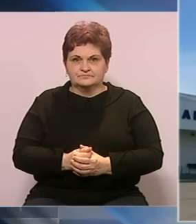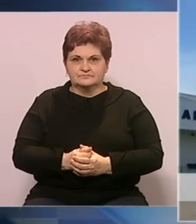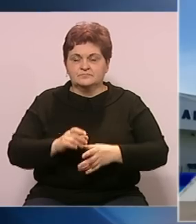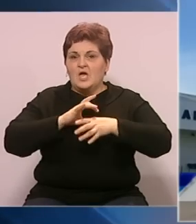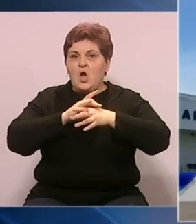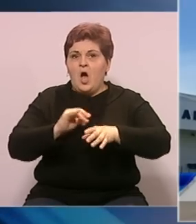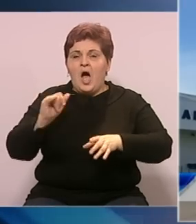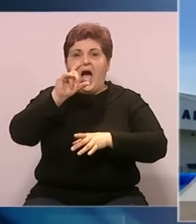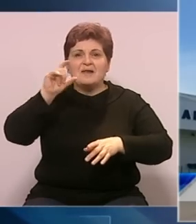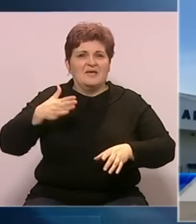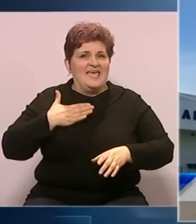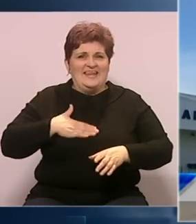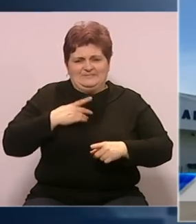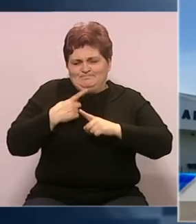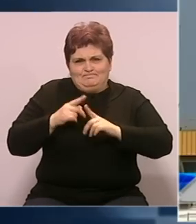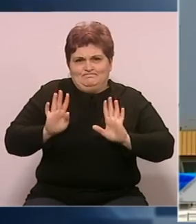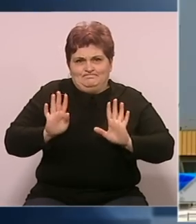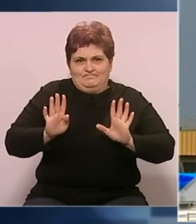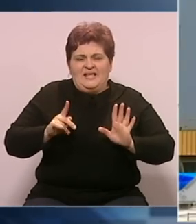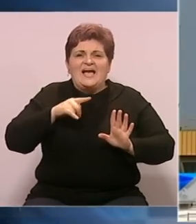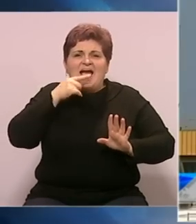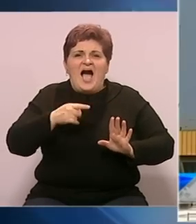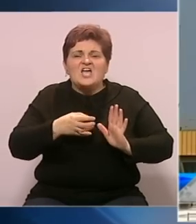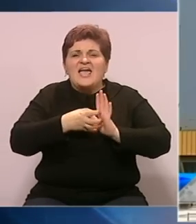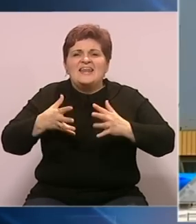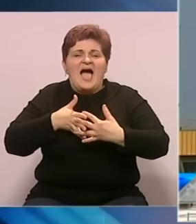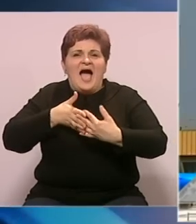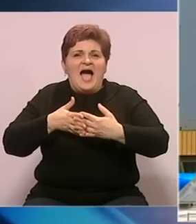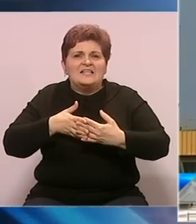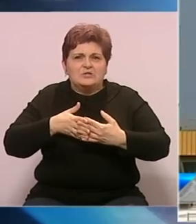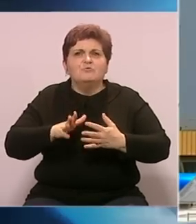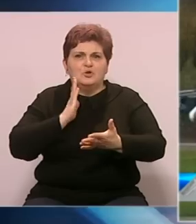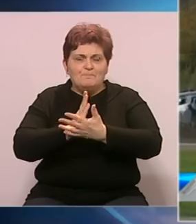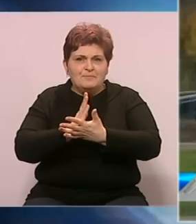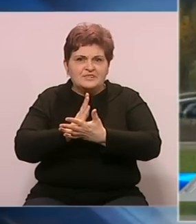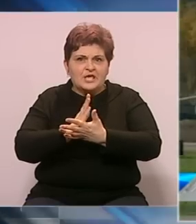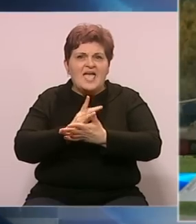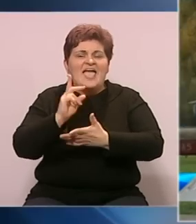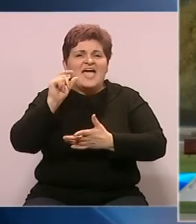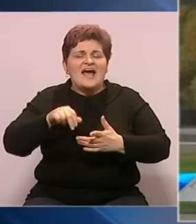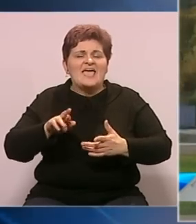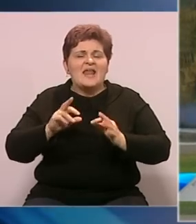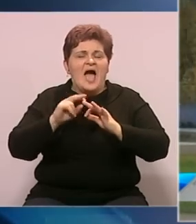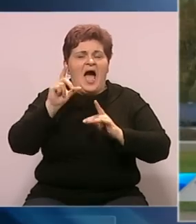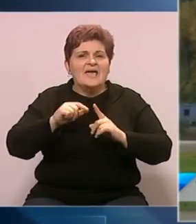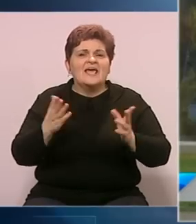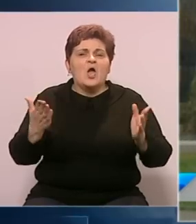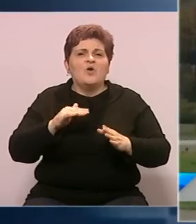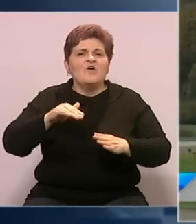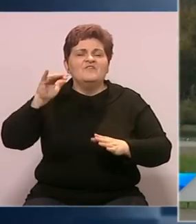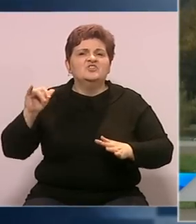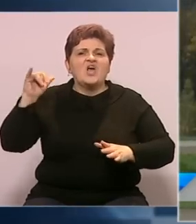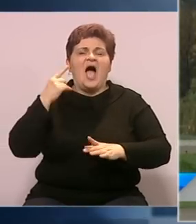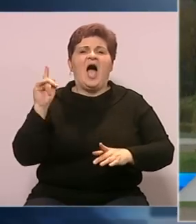Rukovodstvo aerodroma ne želi u detaljima. Ističu samo da nastavak saradnje nije upitan i da se sa Ryanairom, koji poput većine